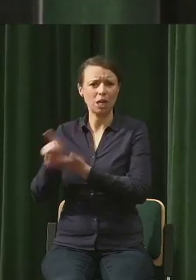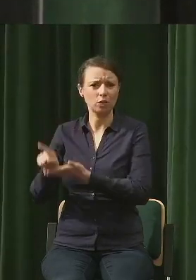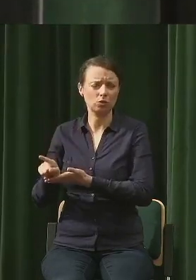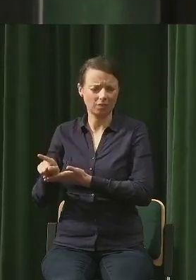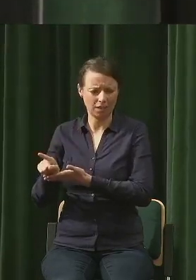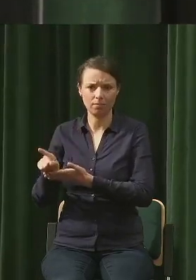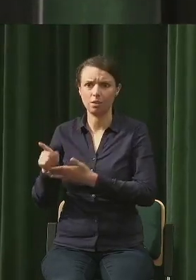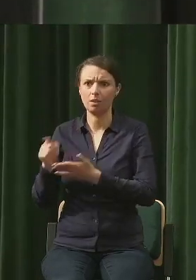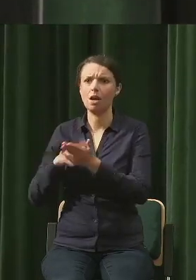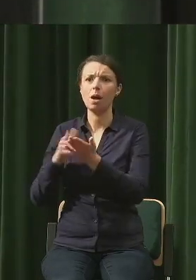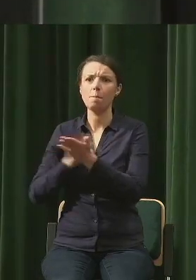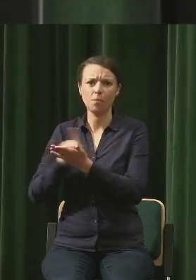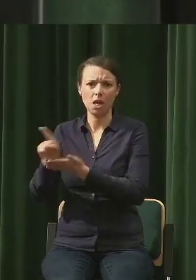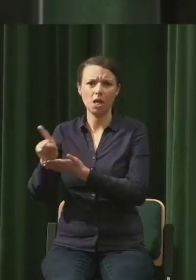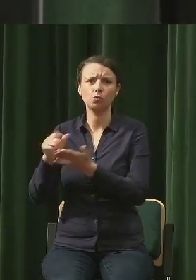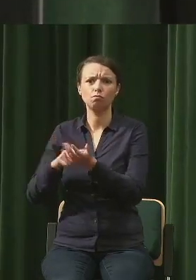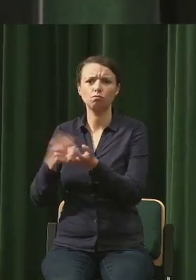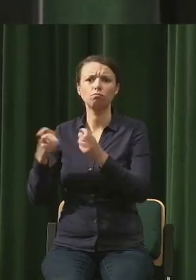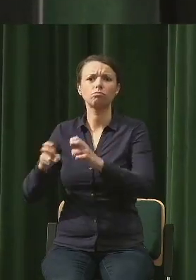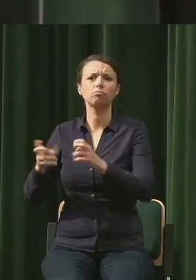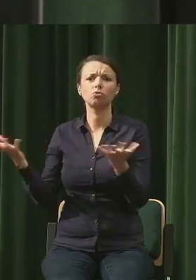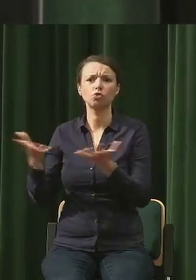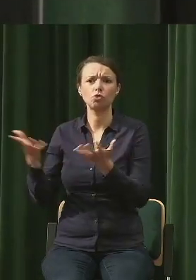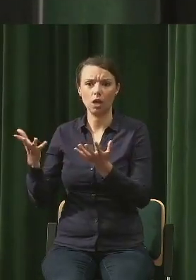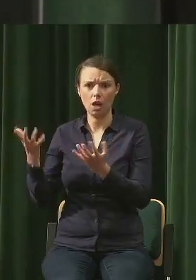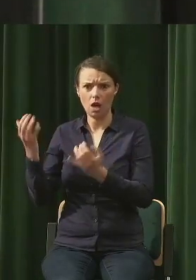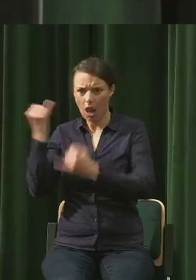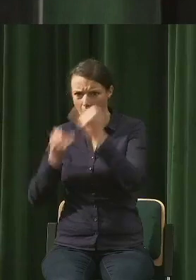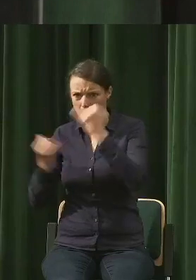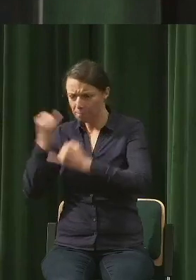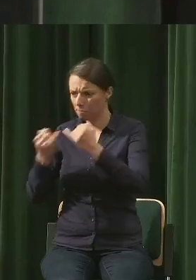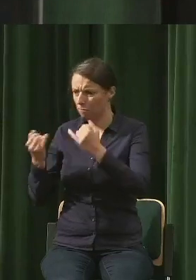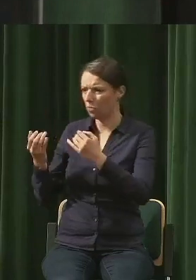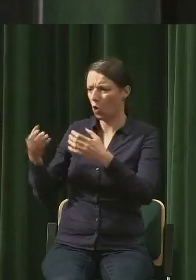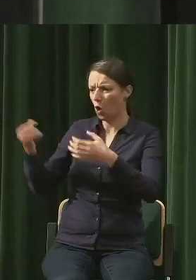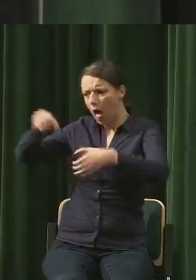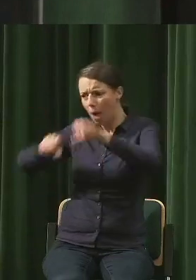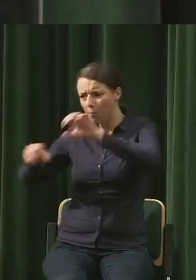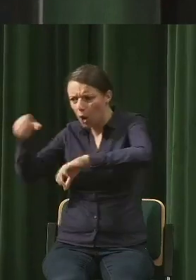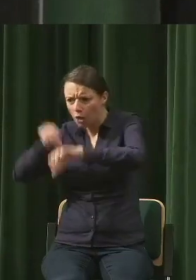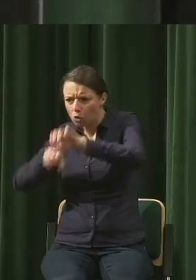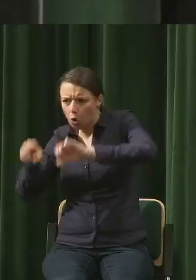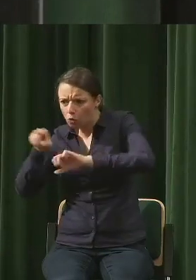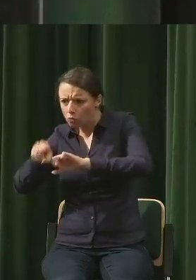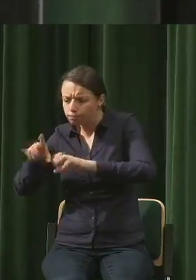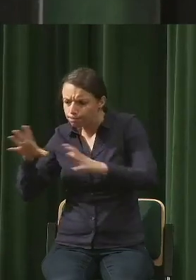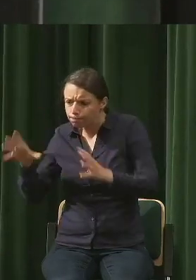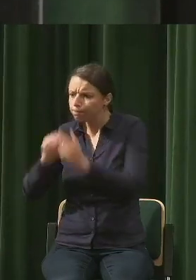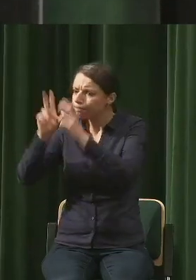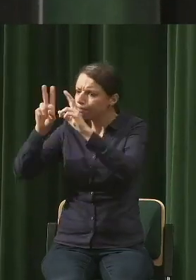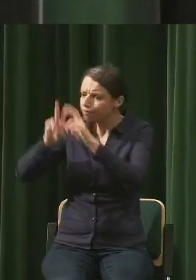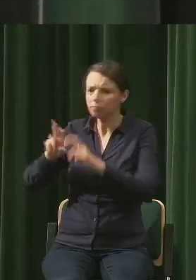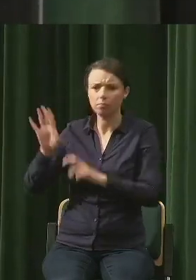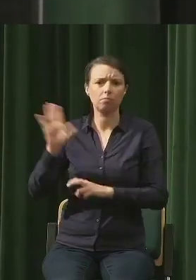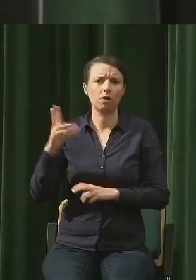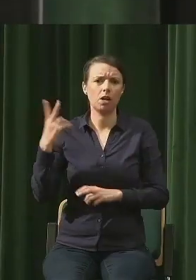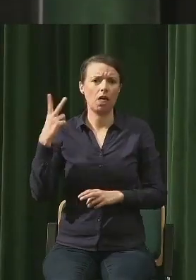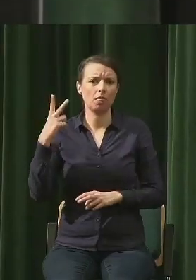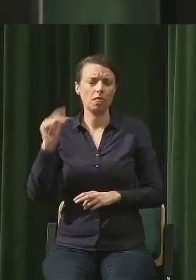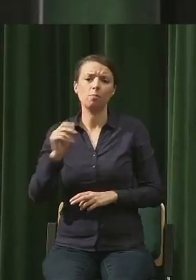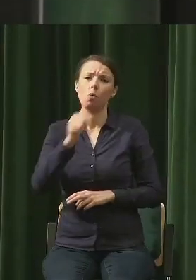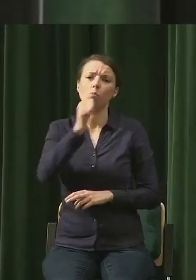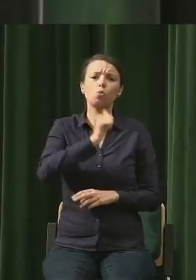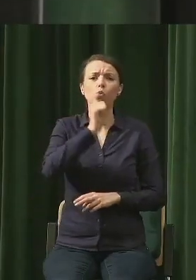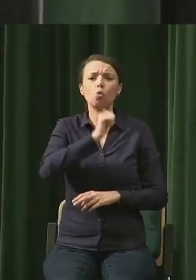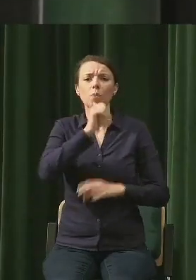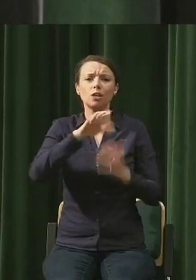w laboratorium, tylko była próbą opisania świata i działania ludzi. Znaczy on, ten świat się stała,